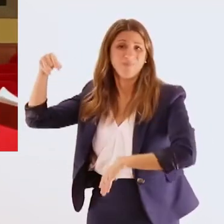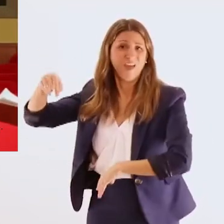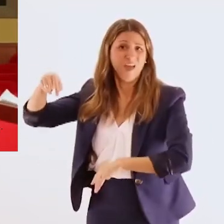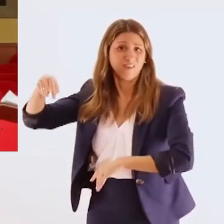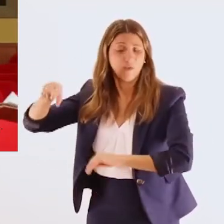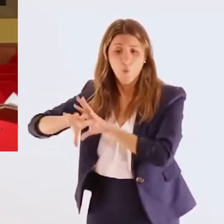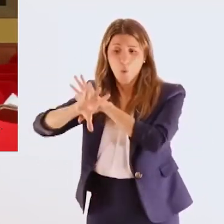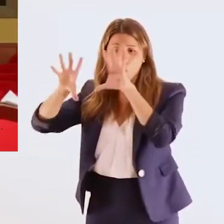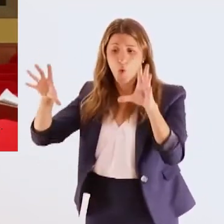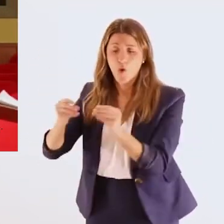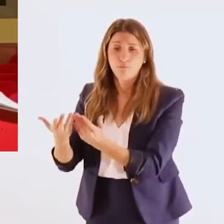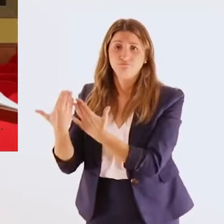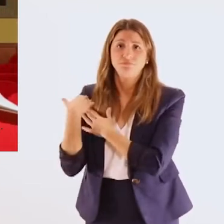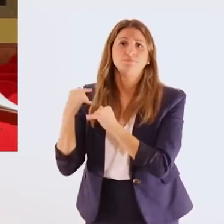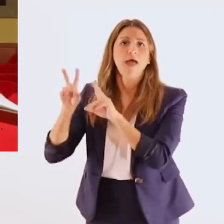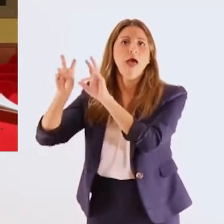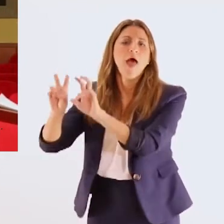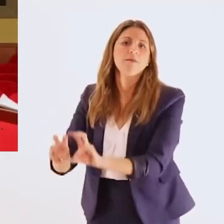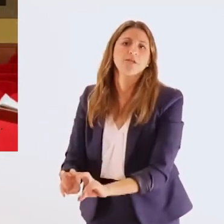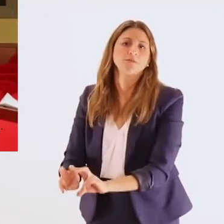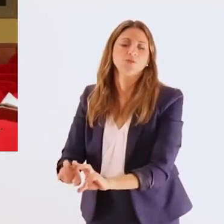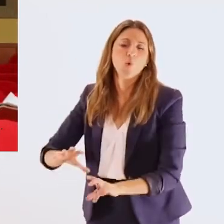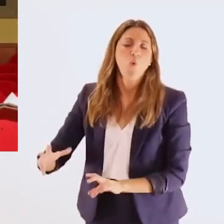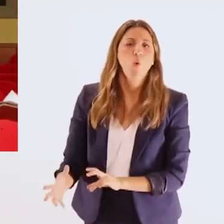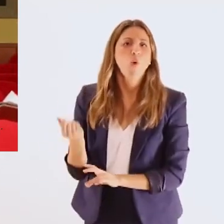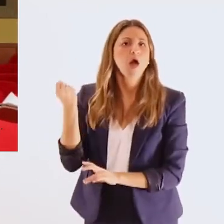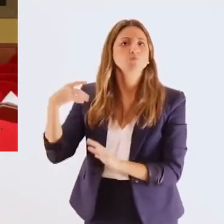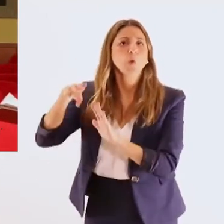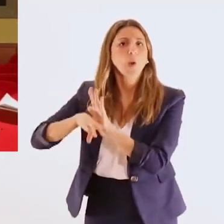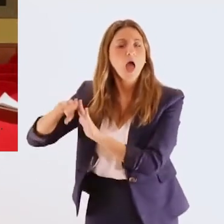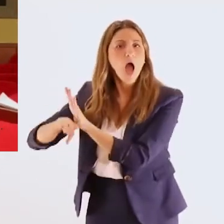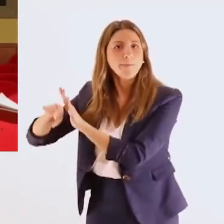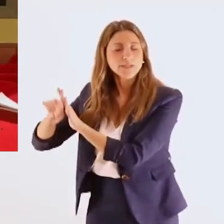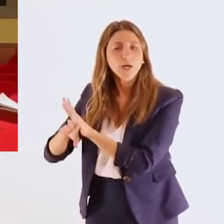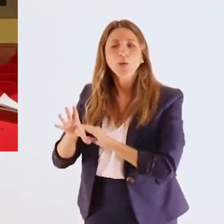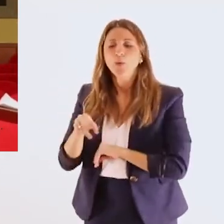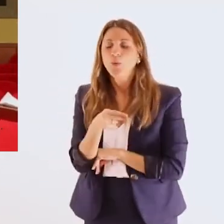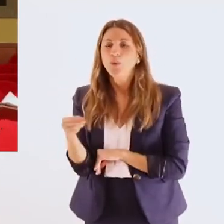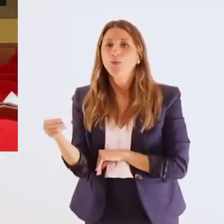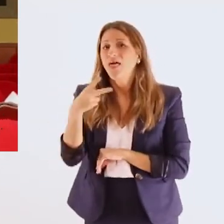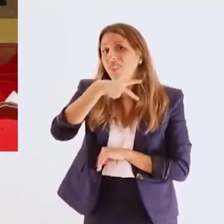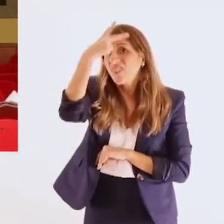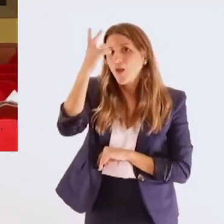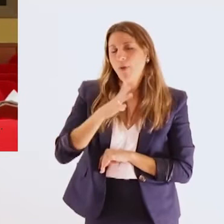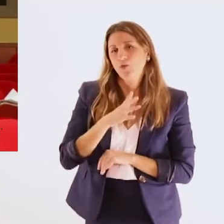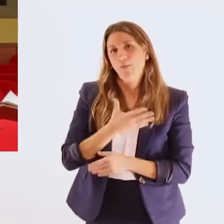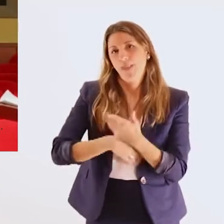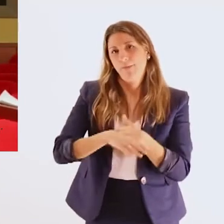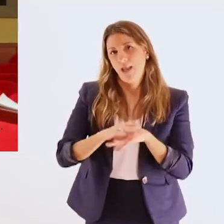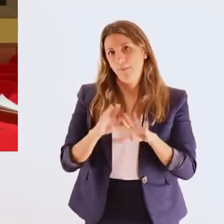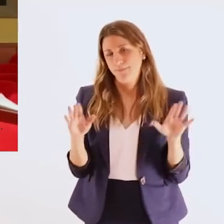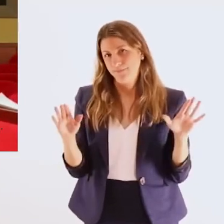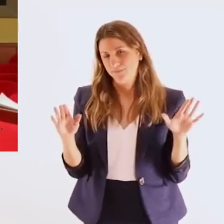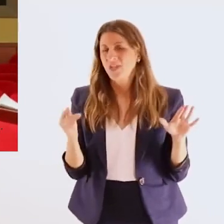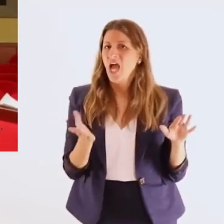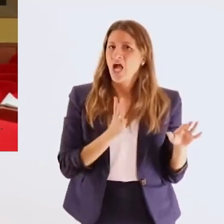στο αναπηρικό κίνημα για να αποκτήσει μια ολοκληρωμένη δυνατότητα